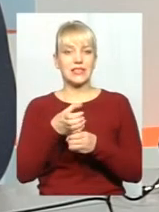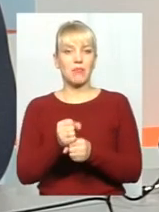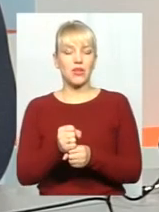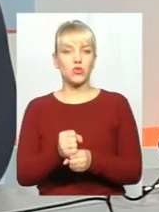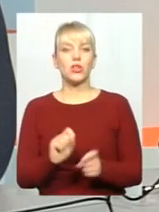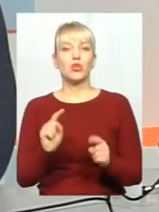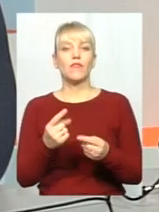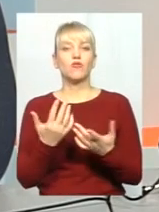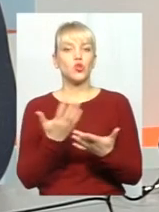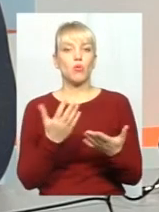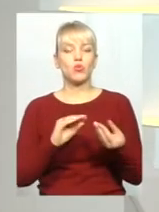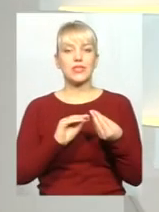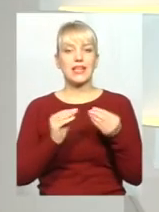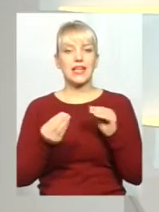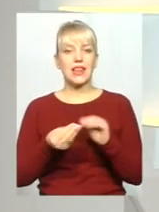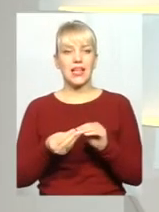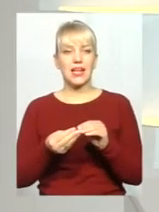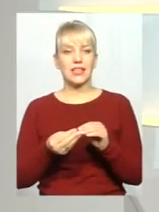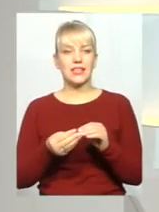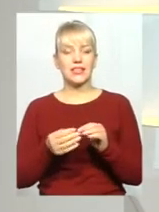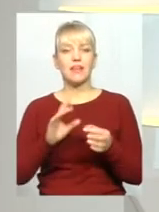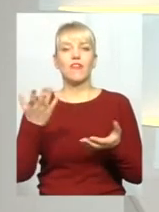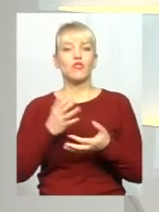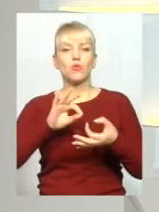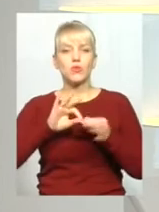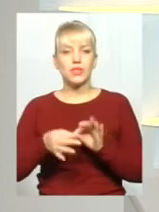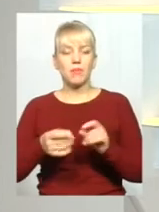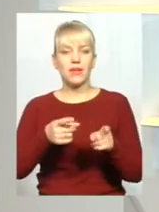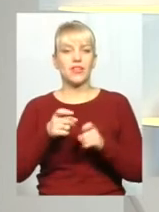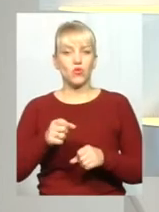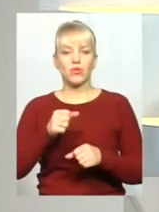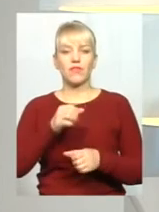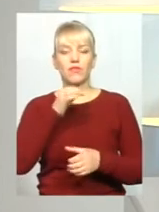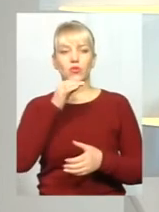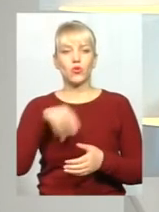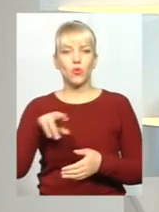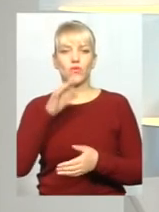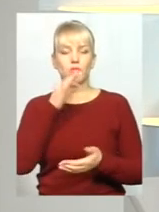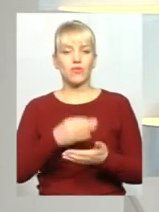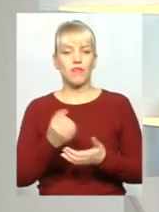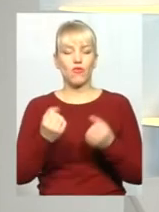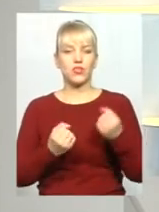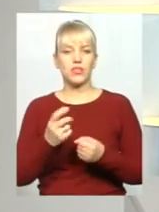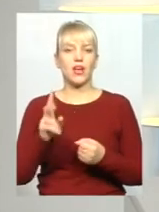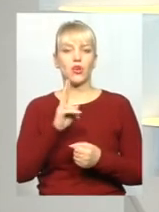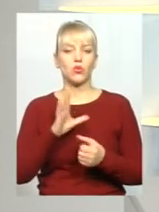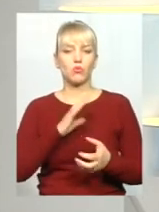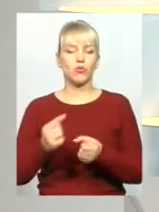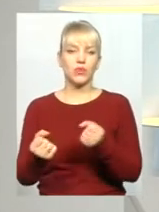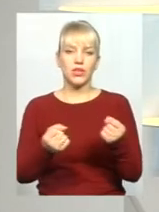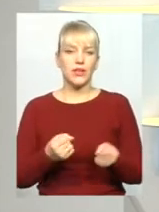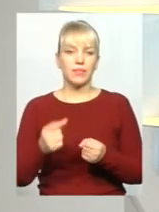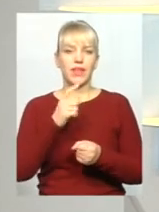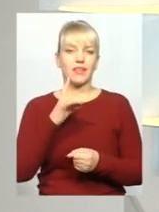полягає складність? Притягнути до відвідальності водія, який керував автомобілем на євро-номерах. Це його знайти складно?